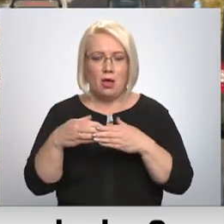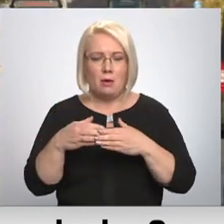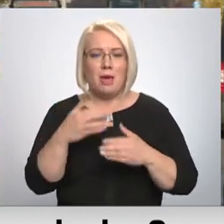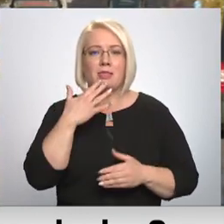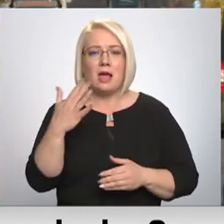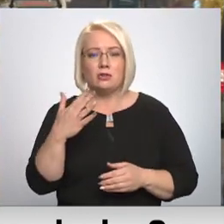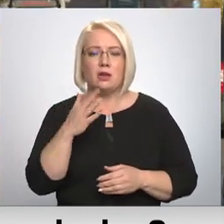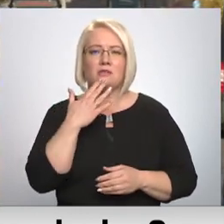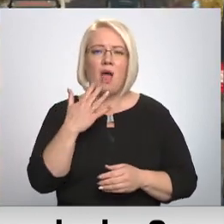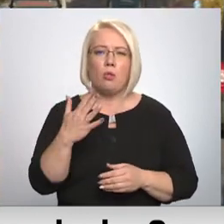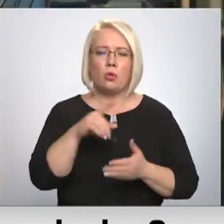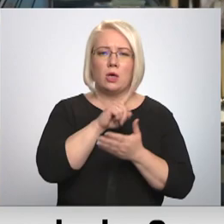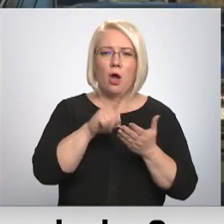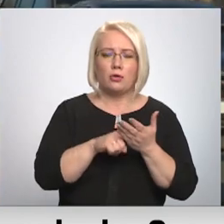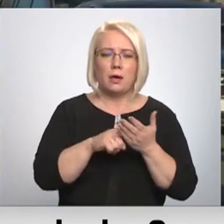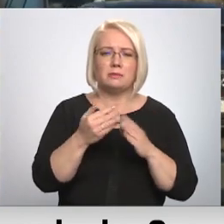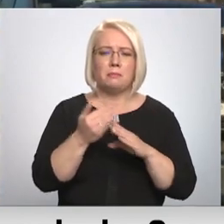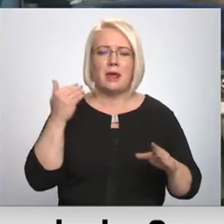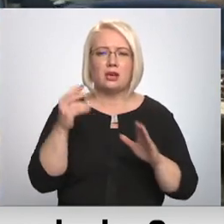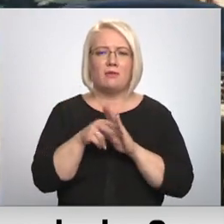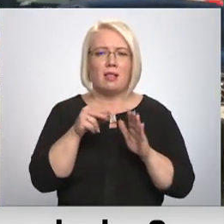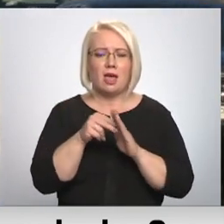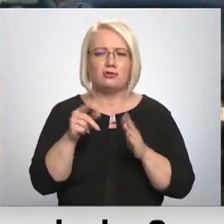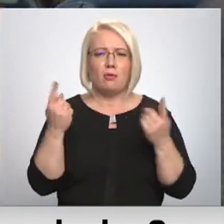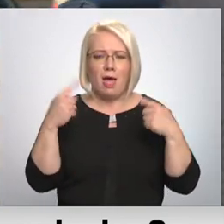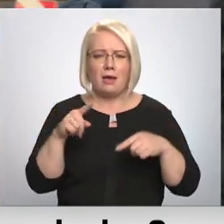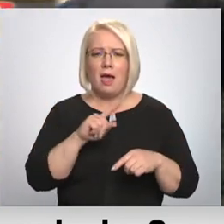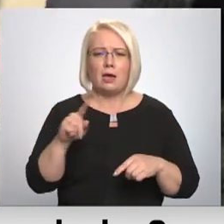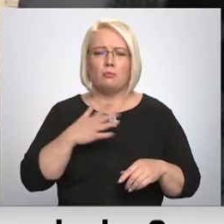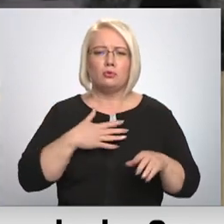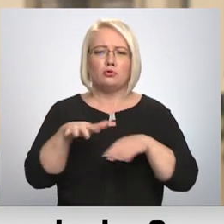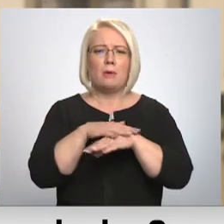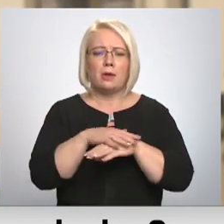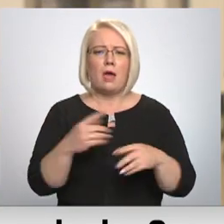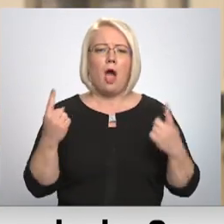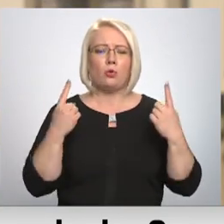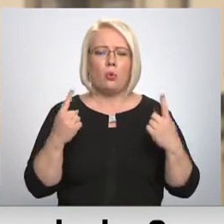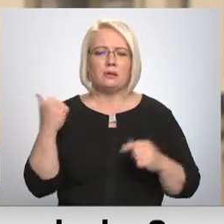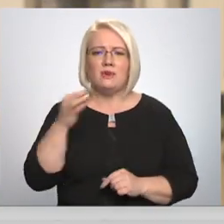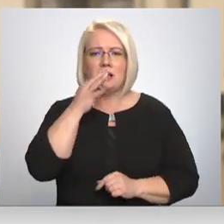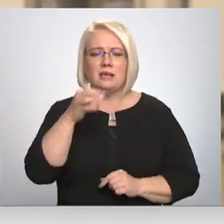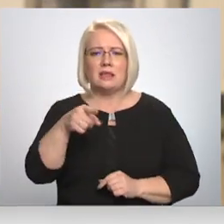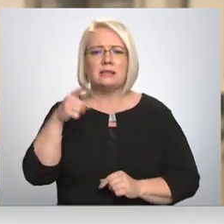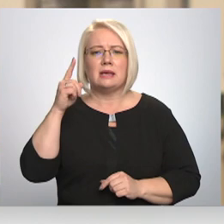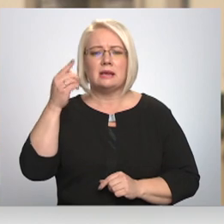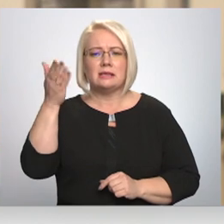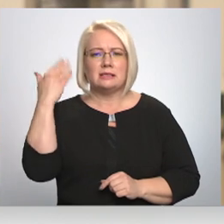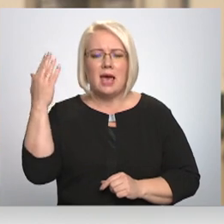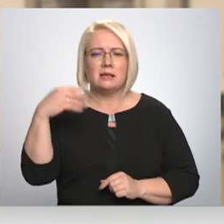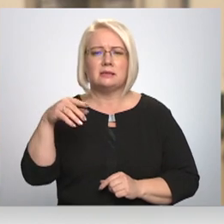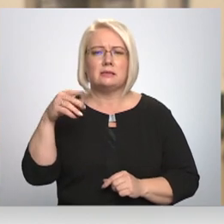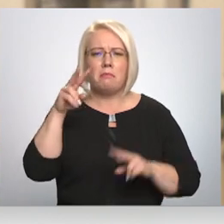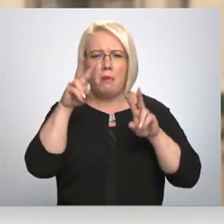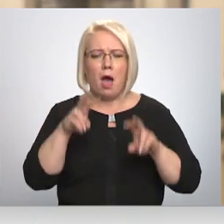jautājums priekšvēlēšanu laikā mūsu sabiedrībā ir aktuāls vienmēr. Tas vienkārši ir tāds sens pārbaudīt zirgs, skara, kurš